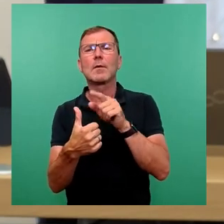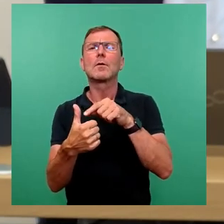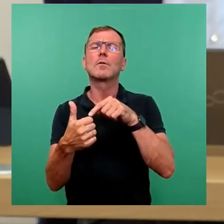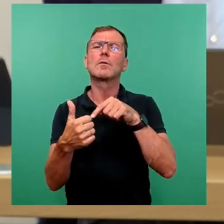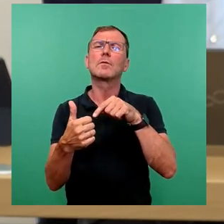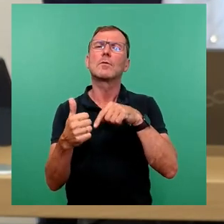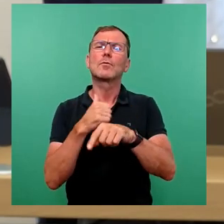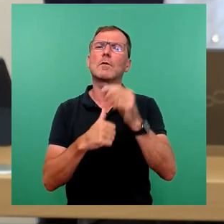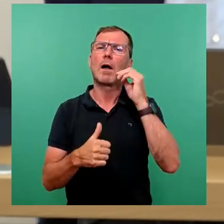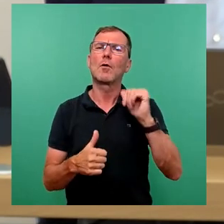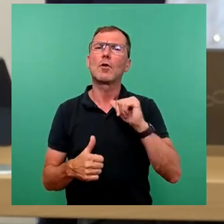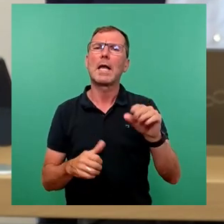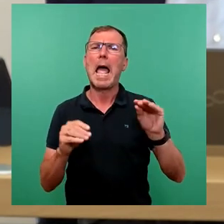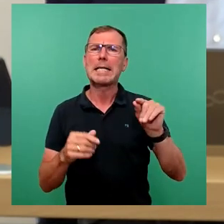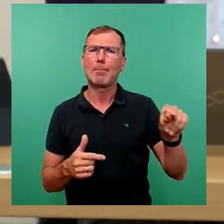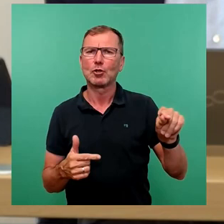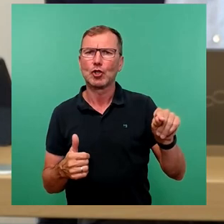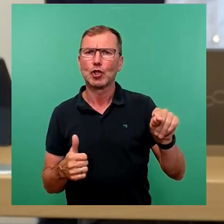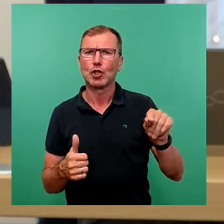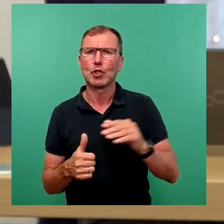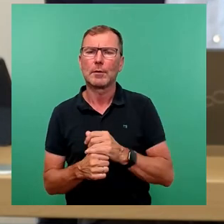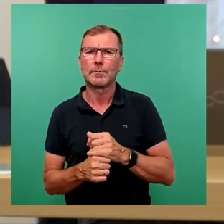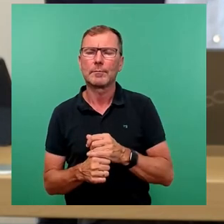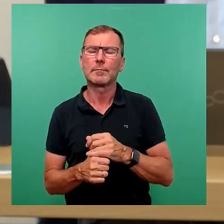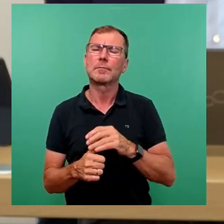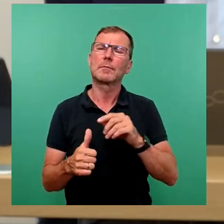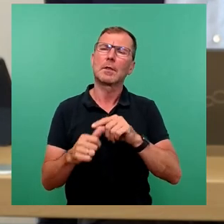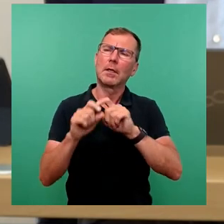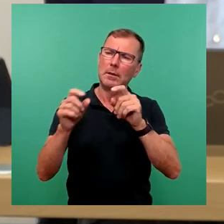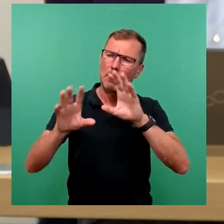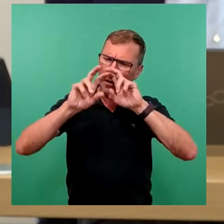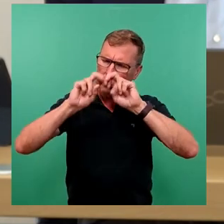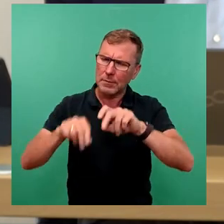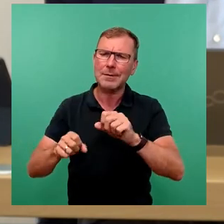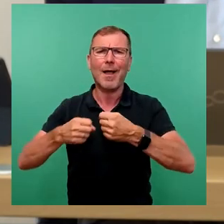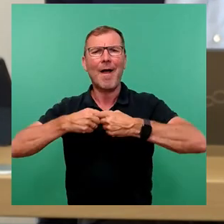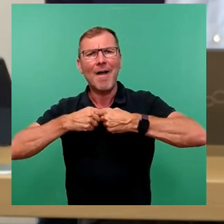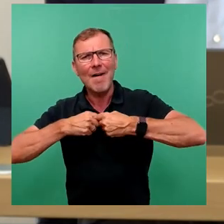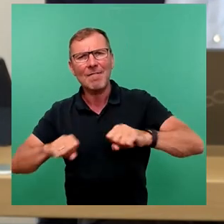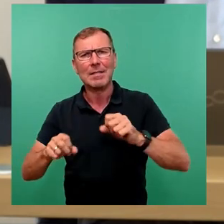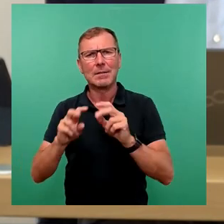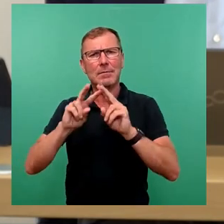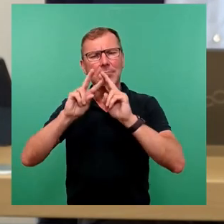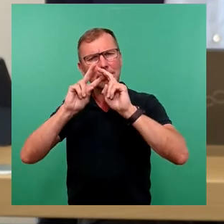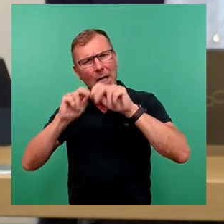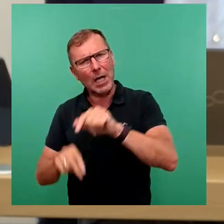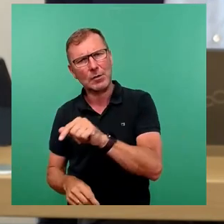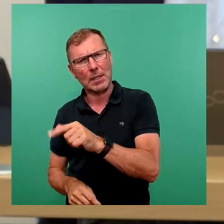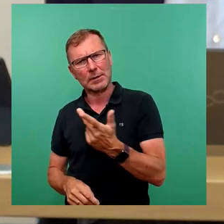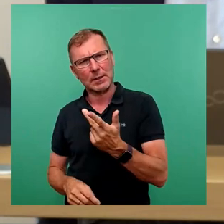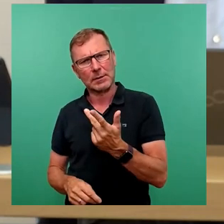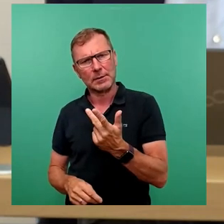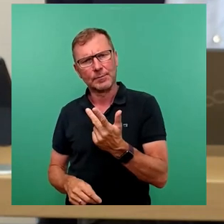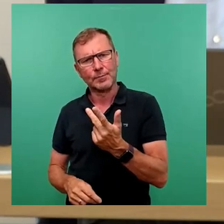Frau Kollegin Klepsch sich mit den Festivitäten insofern auseinanderzusetzen, dass wir